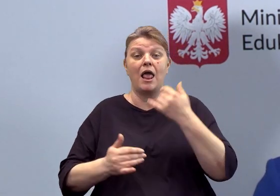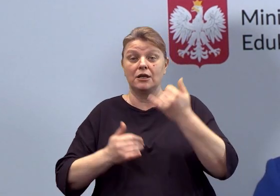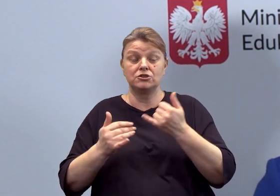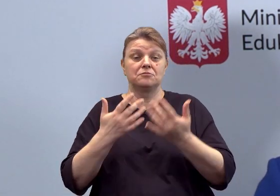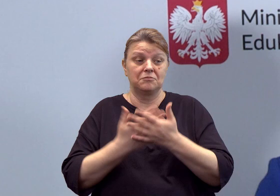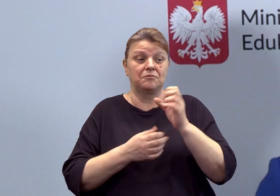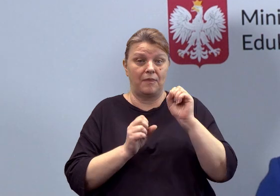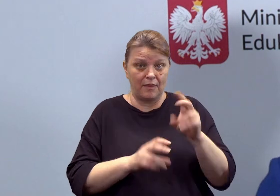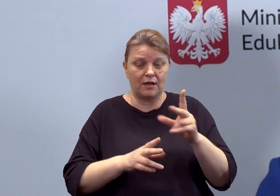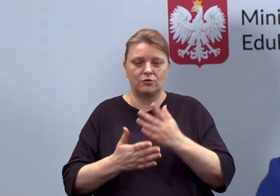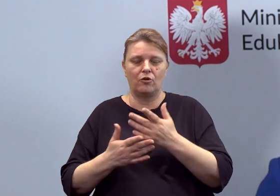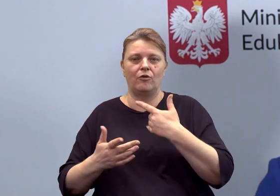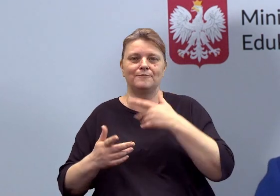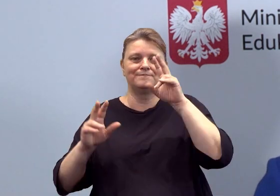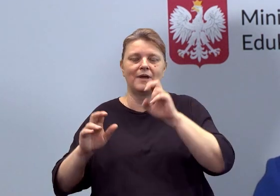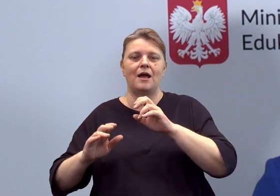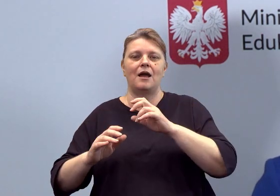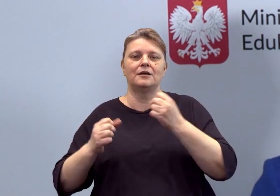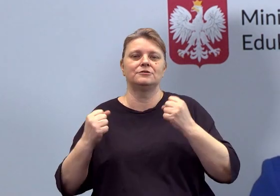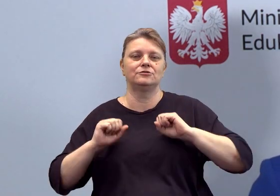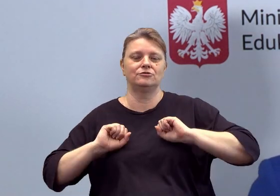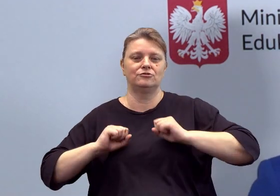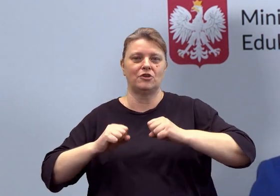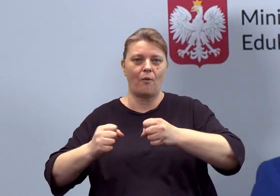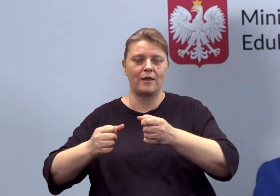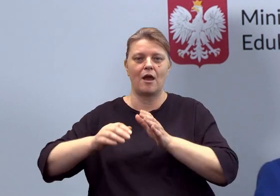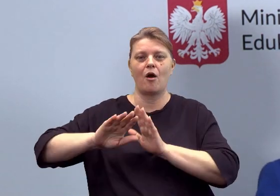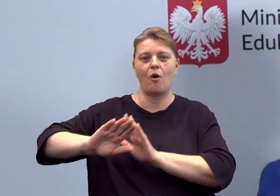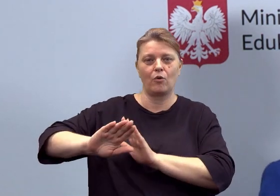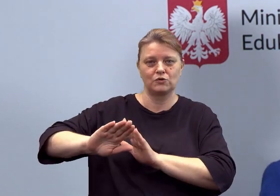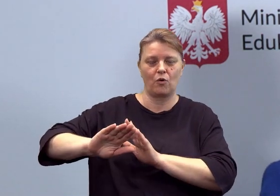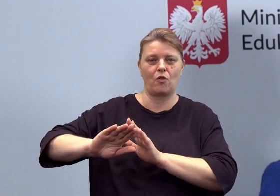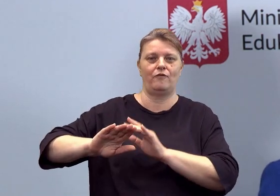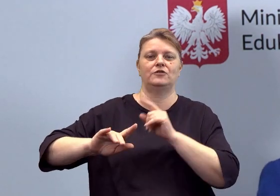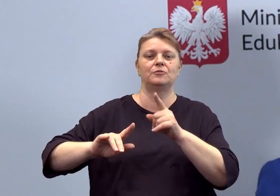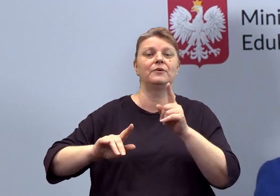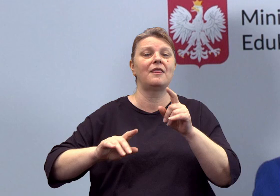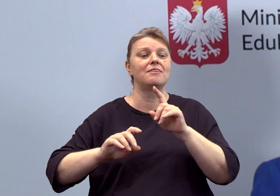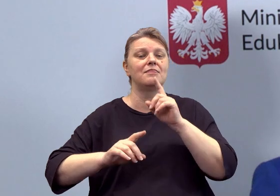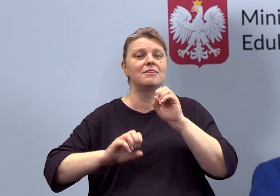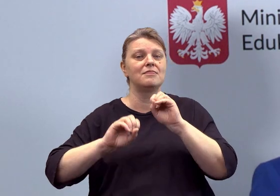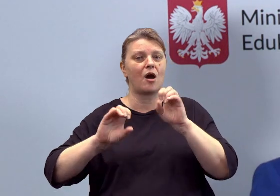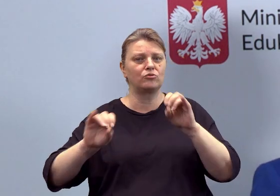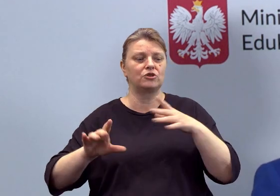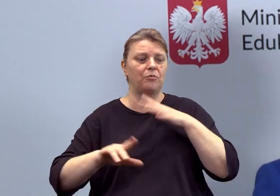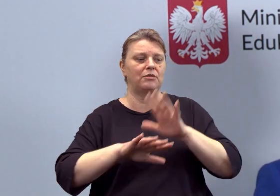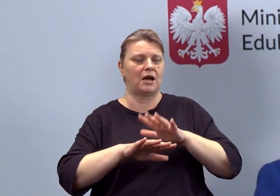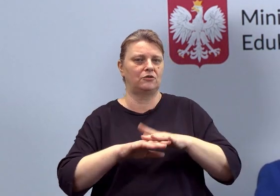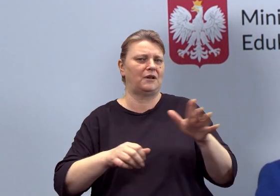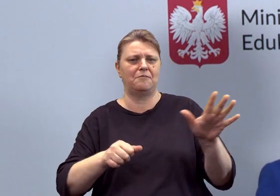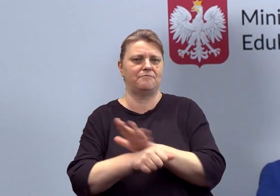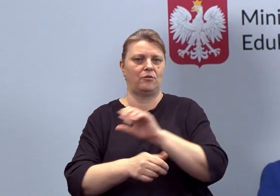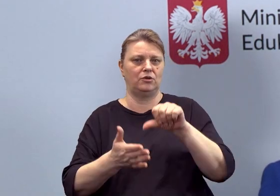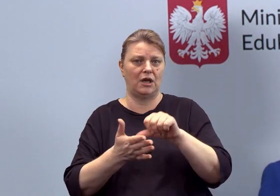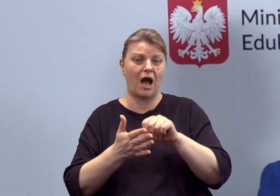okresie kilkuletnim, tak aby nauczyciel chociażby mógł być traktowany jako nauczyciel pełno zatrudniony, ale miałby na